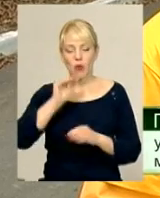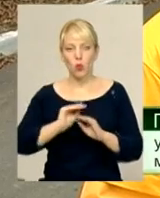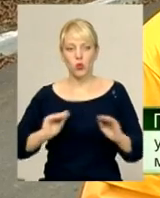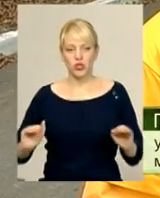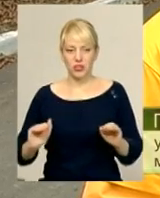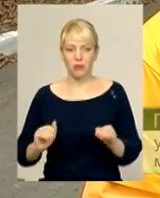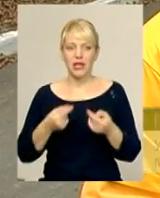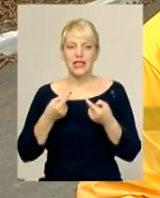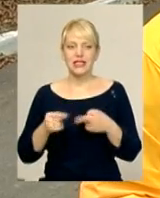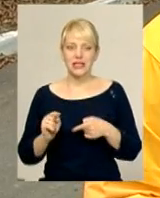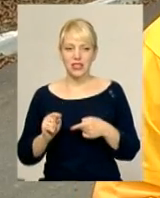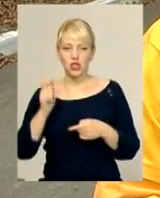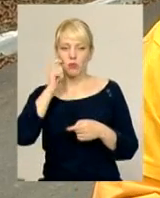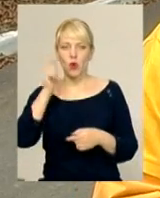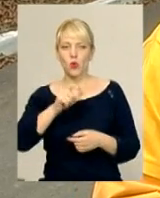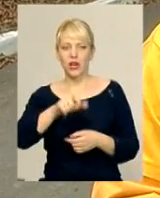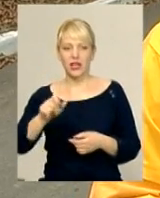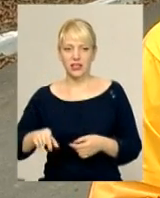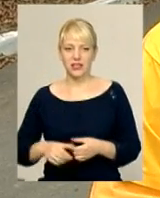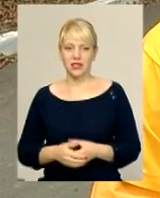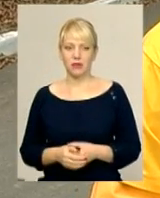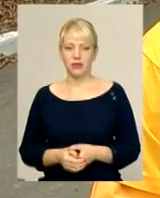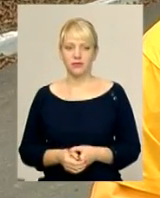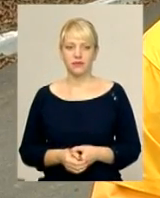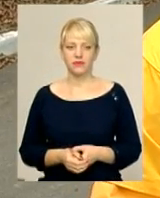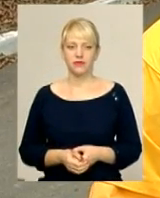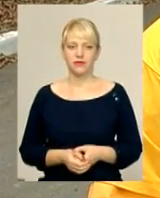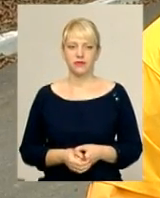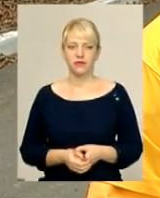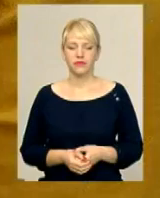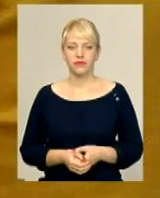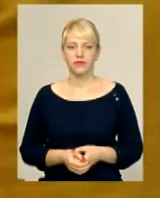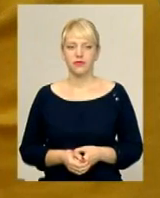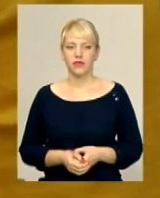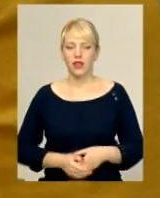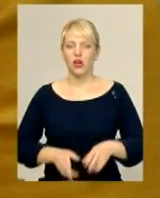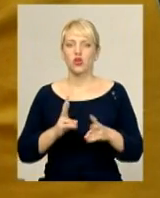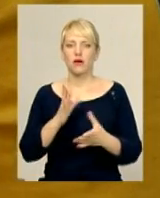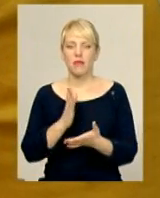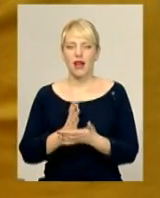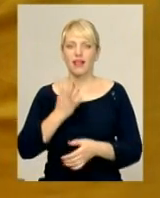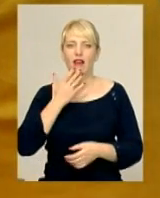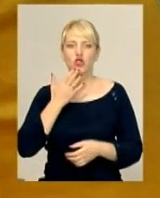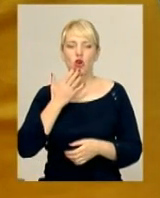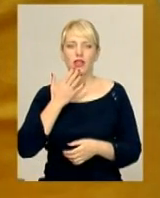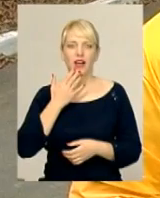українцями, перш за все, які мають національне